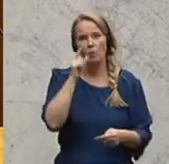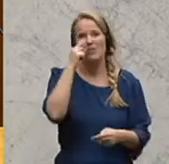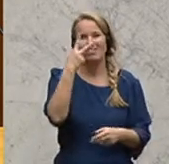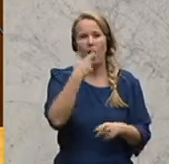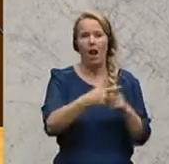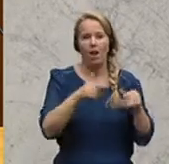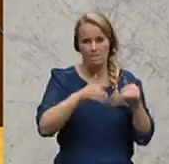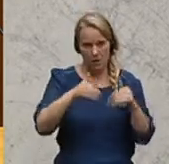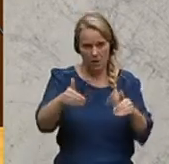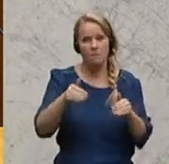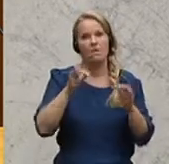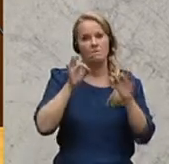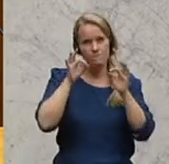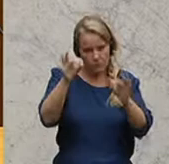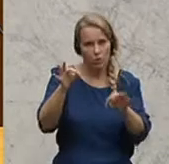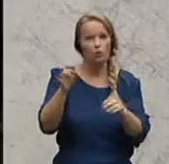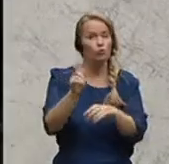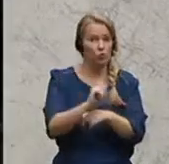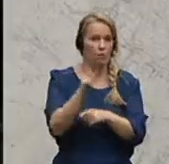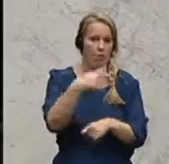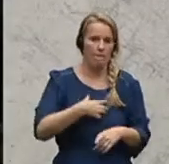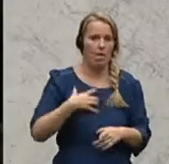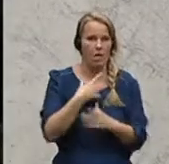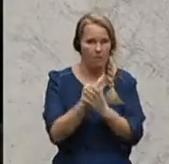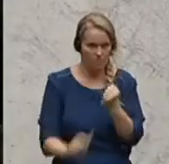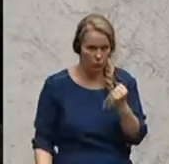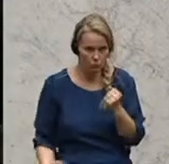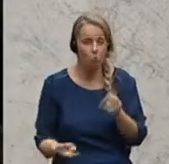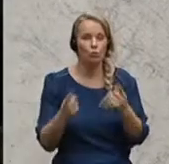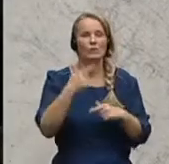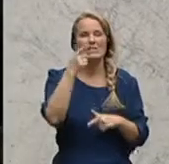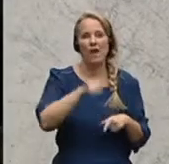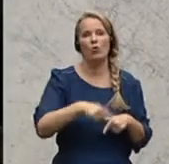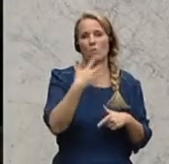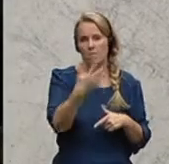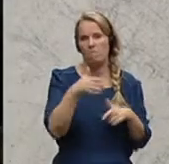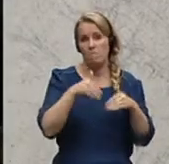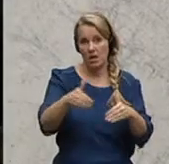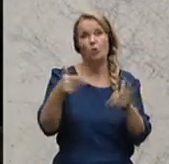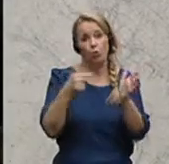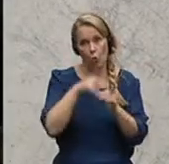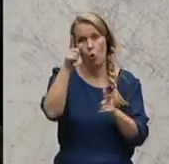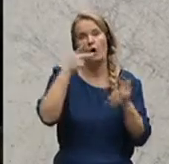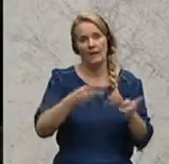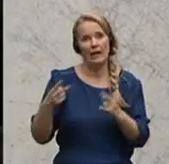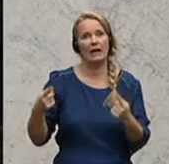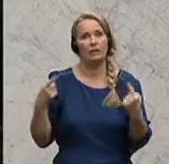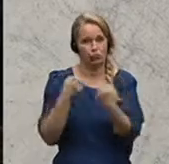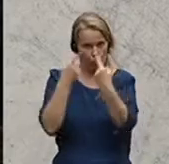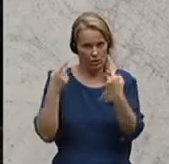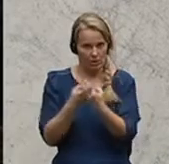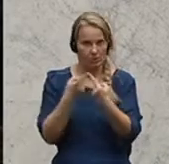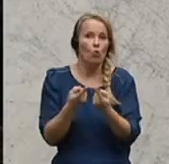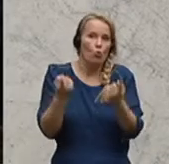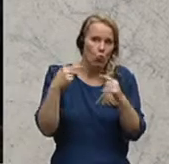endgültig für die Bayern sofort verlustig gegangen. Um 2,5 Milliarden wird noch gestritten vor Gericht. Da wird ein Richter entscheiden, ob sie das